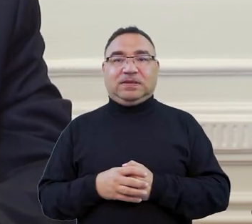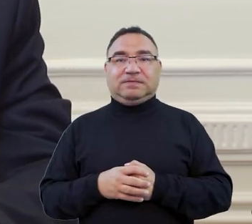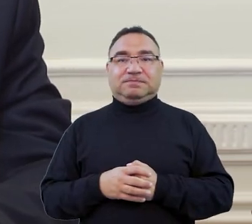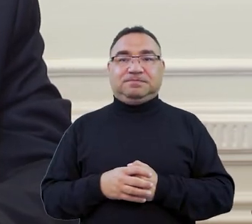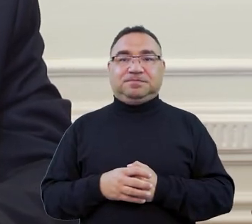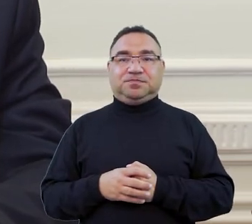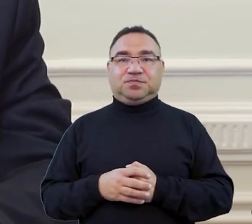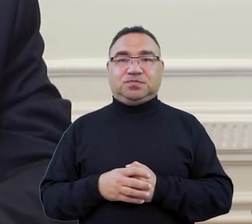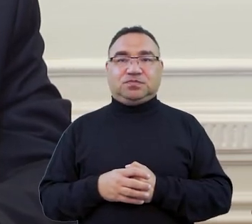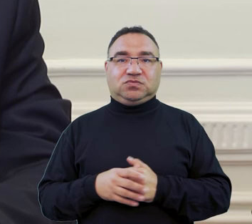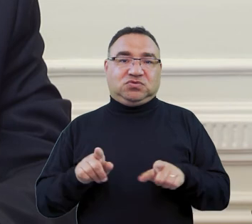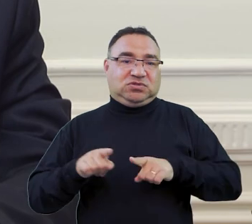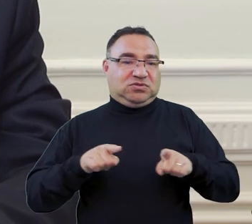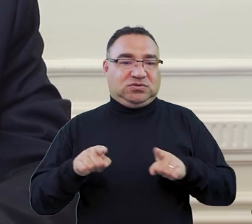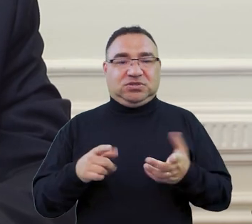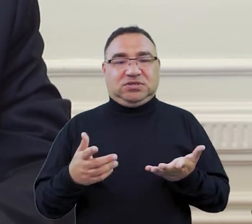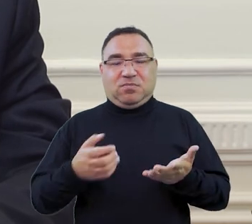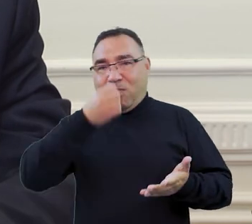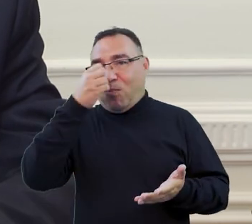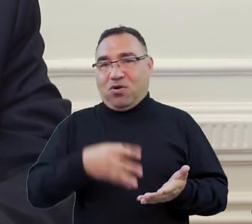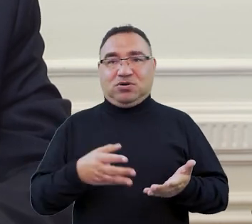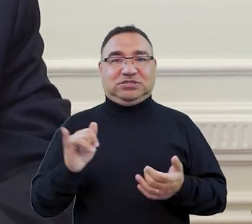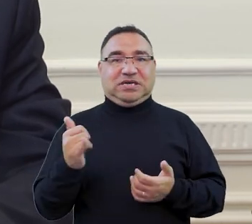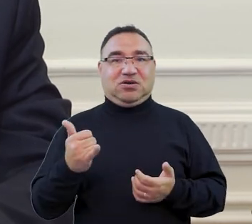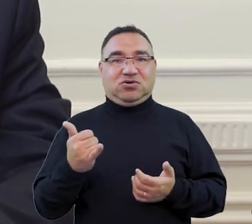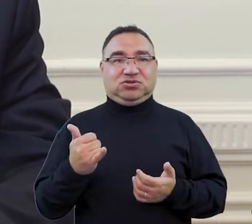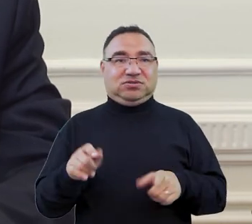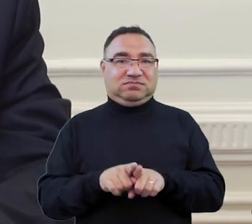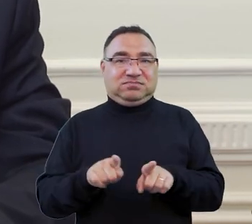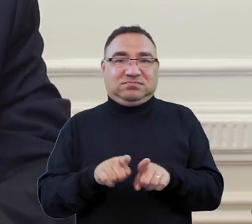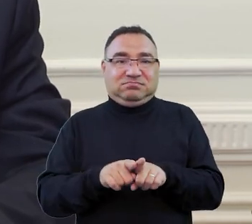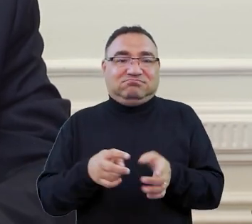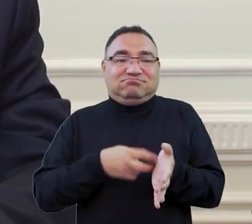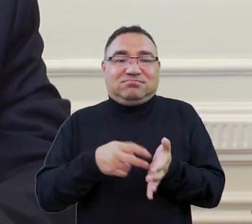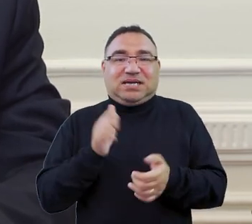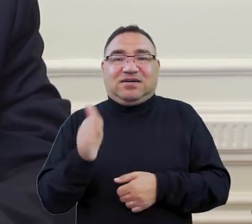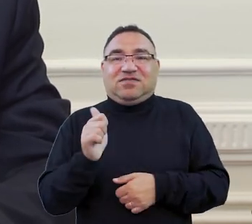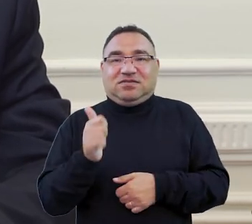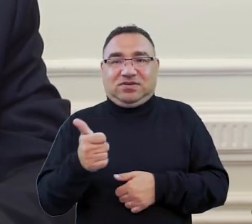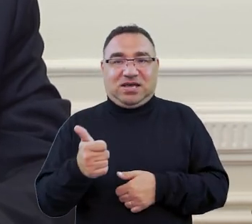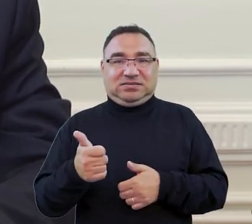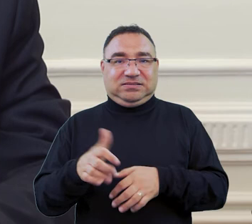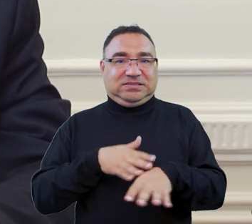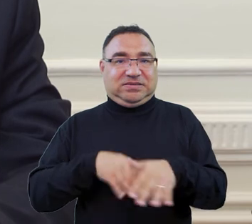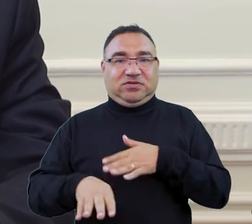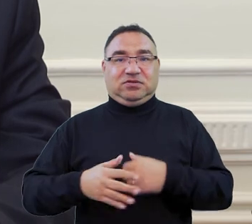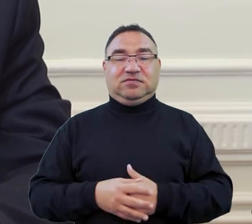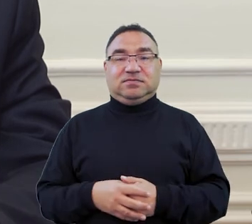i znaczyłoby to nie tylko pogorszenie jakości ale wręcz brak kwalifikacji zawodowych